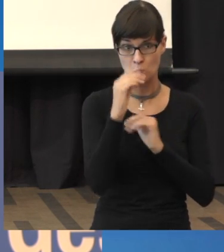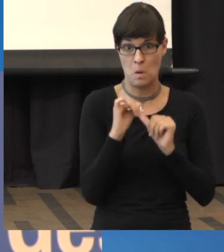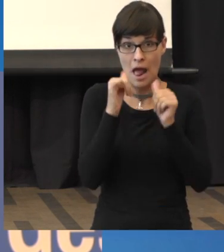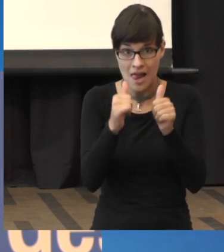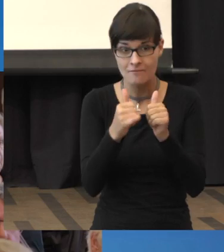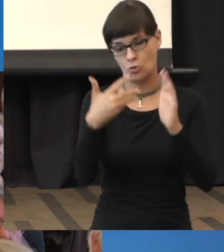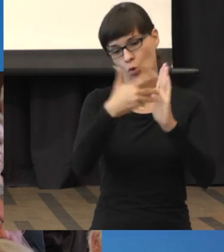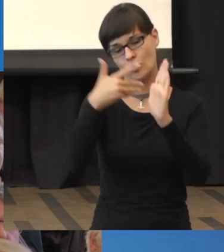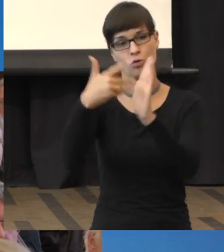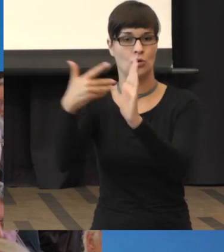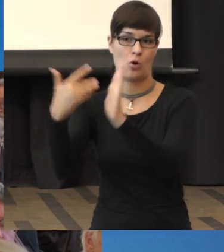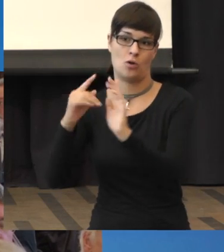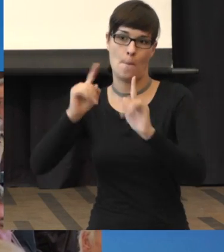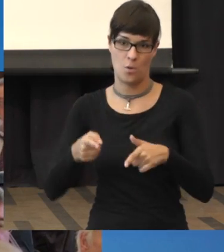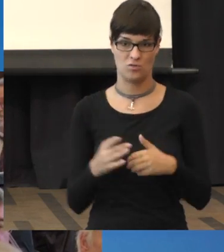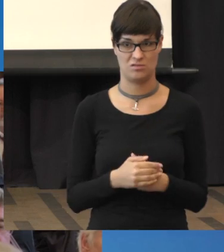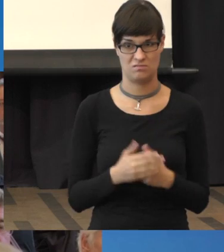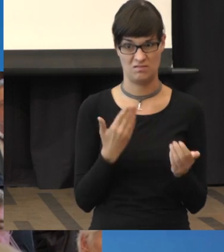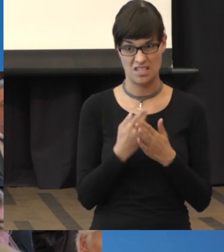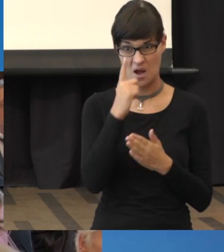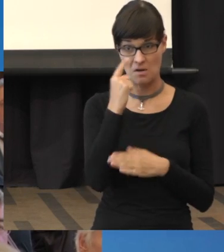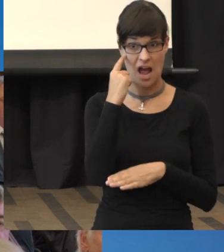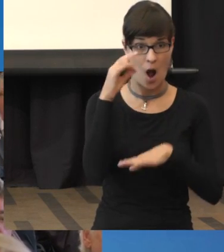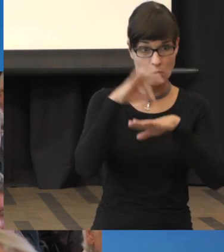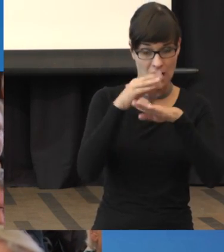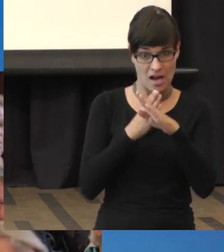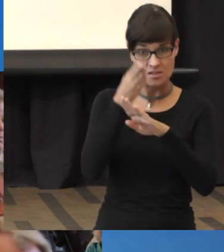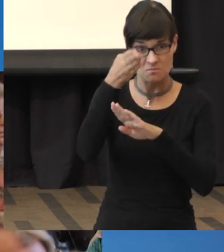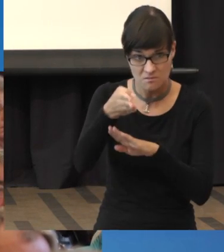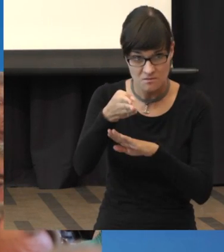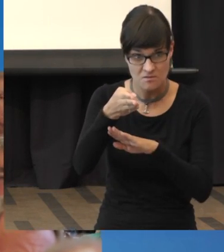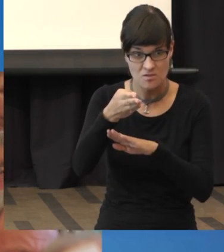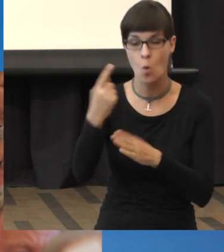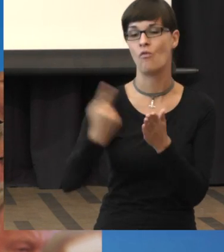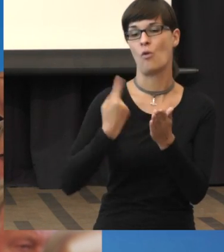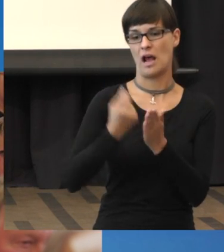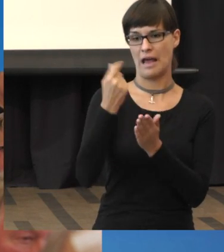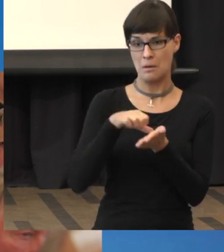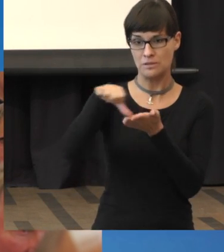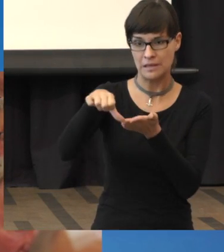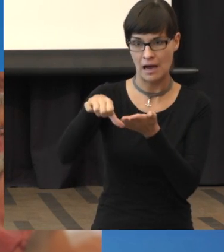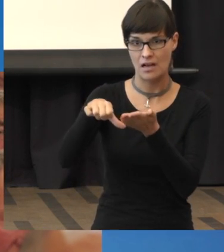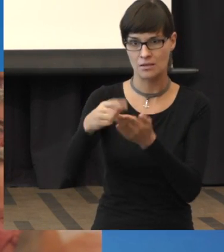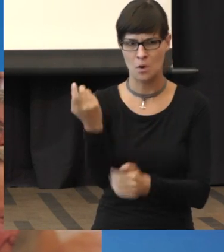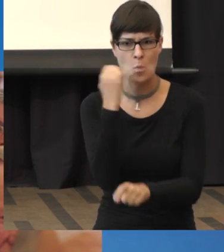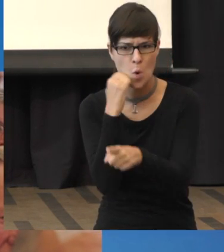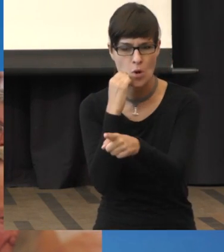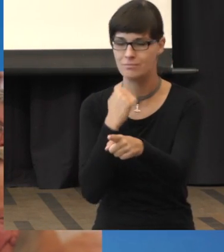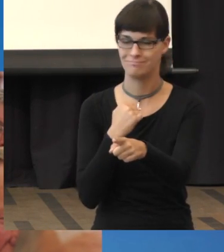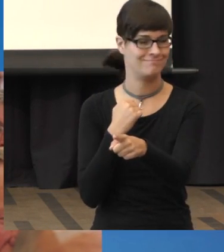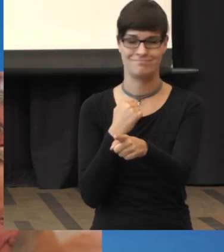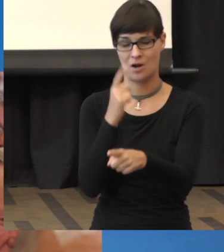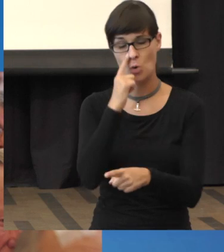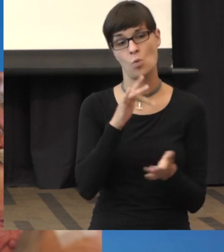verlangt wegen dieser Untersuchung, dann ist das jetzt nicht der böse Wille oder der will Ihnen da irgendwas abnehmen, sondern es liegt einfach daran, dass die Krankenkassen diese